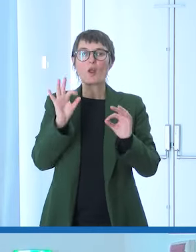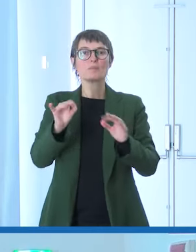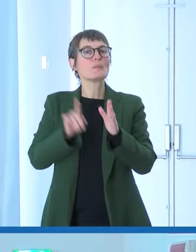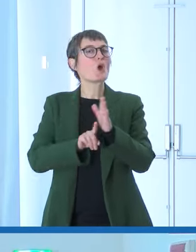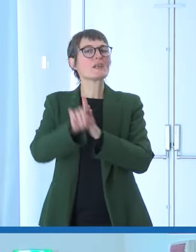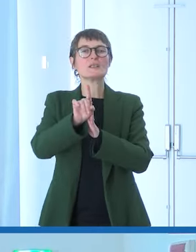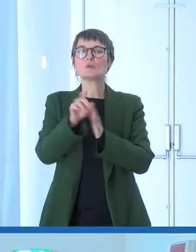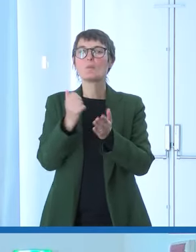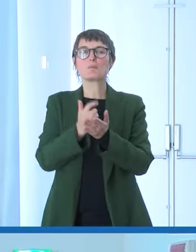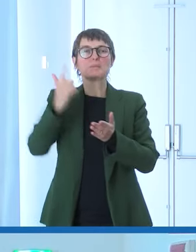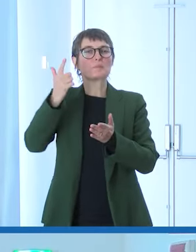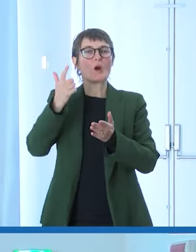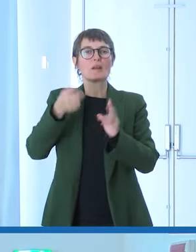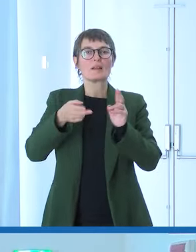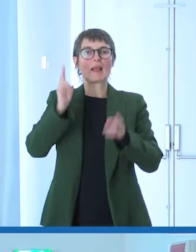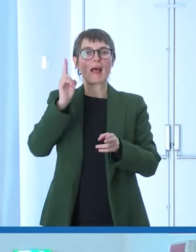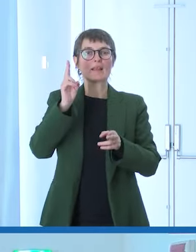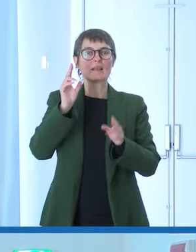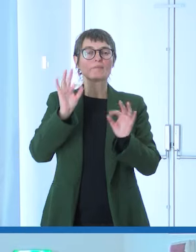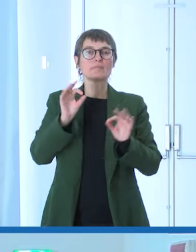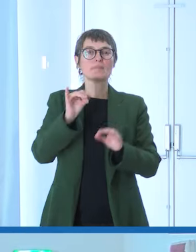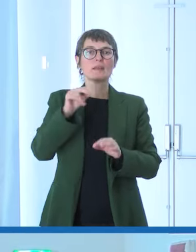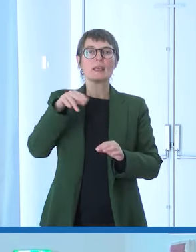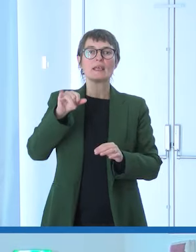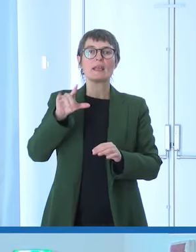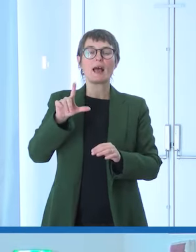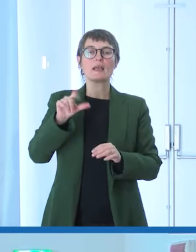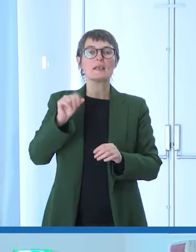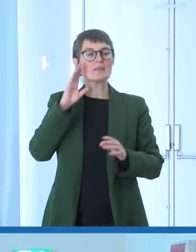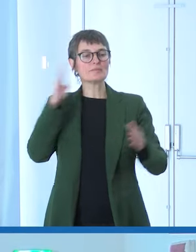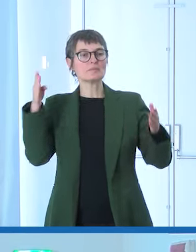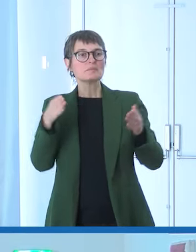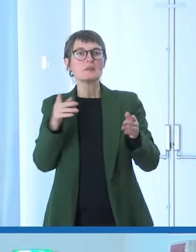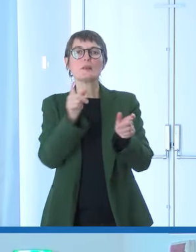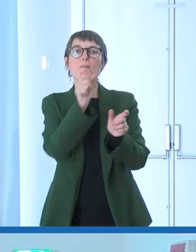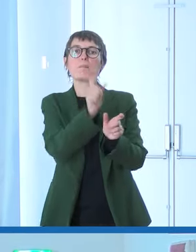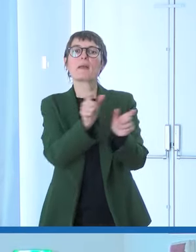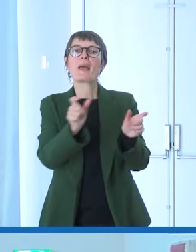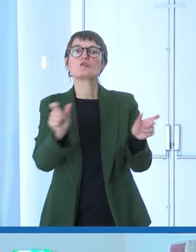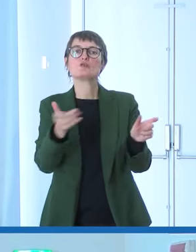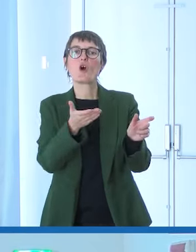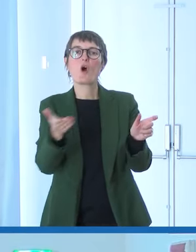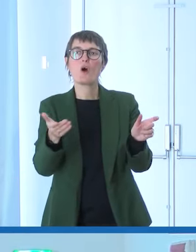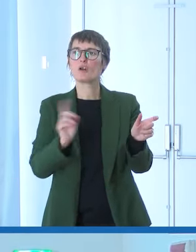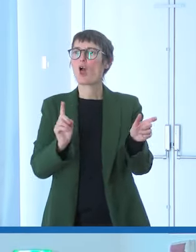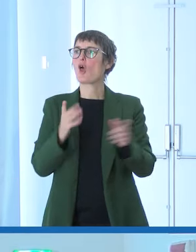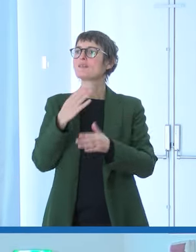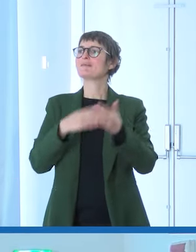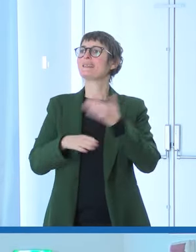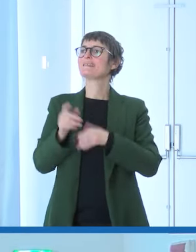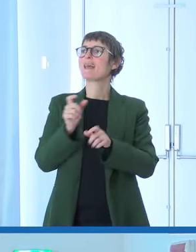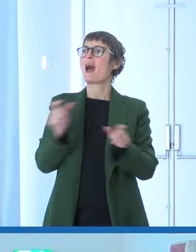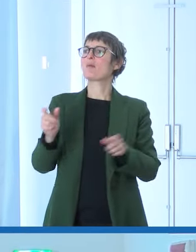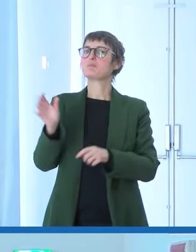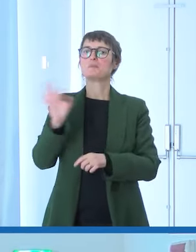Cioè l'INAIL si occupa di persone, non si occupa di disabili, di infortunati, di assistiti, si occupa di